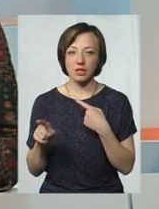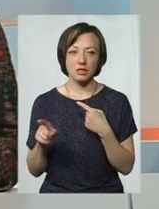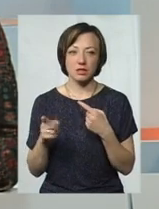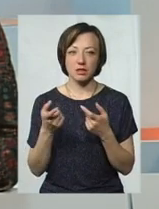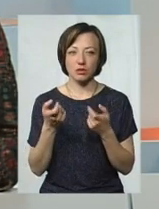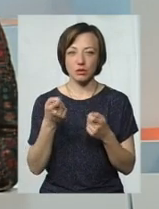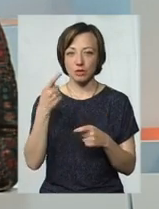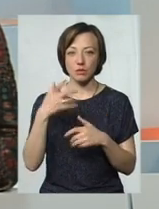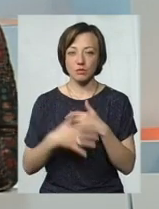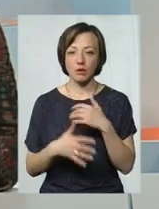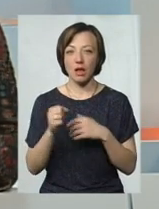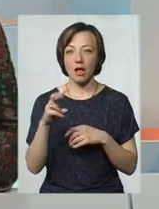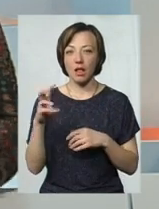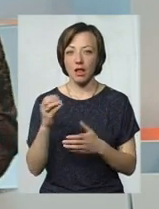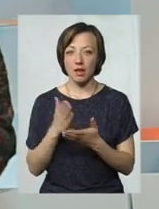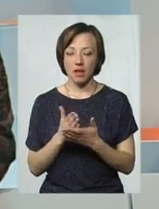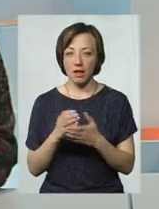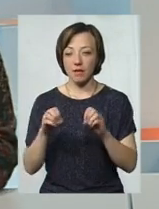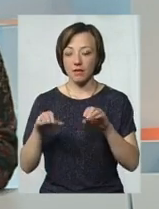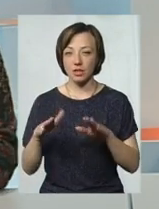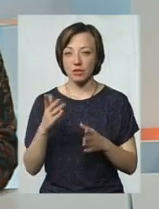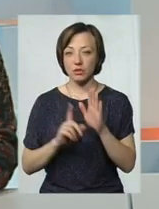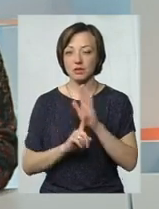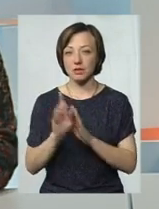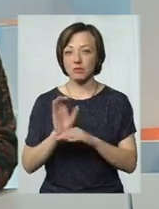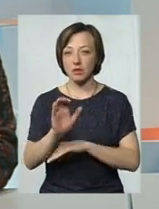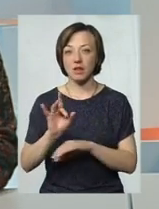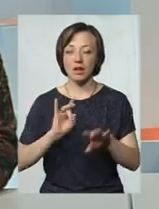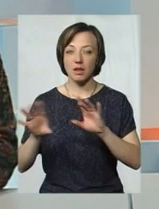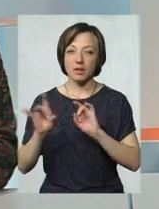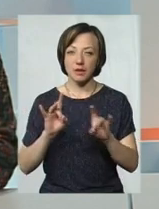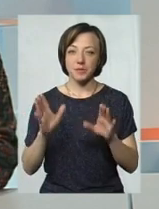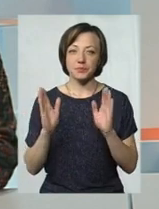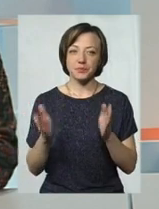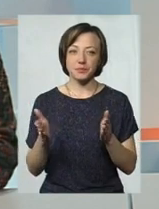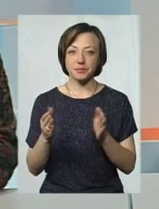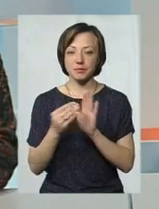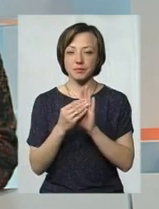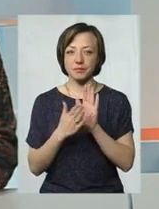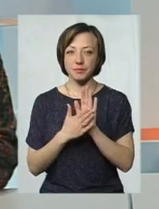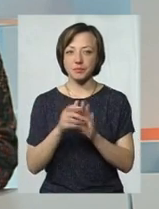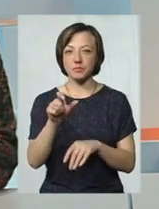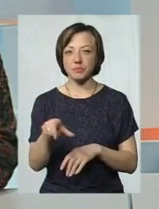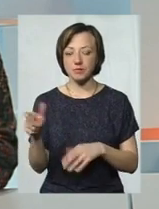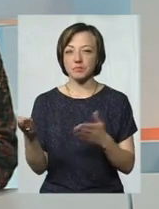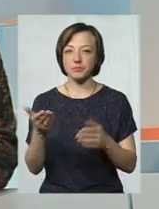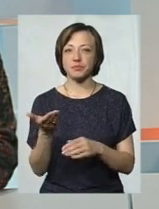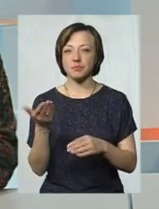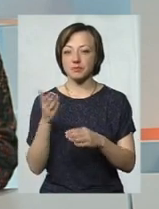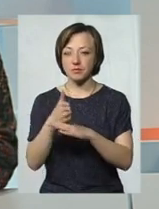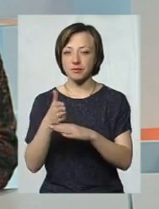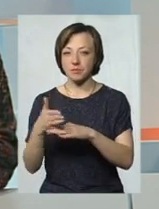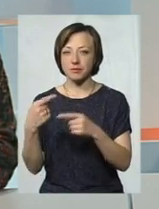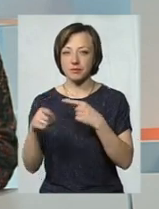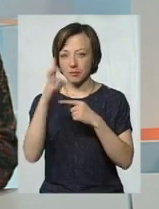трошки не розуміємо, але в нас там є вихід, якщо ми запускали рекламу, то ми будемо в влаштуваннях реклами вказувати люди, які заходять з різних